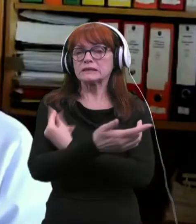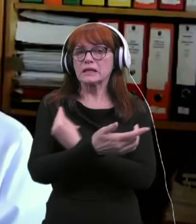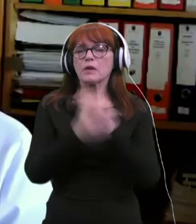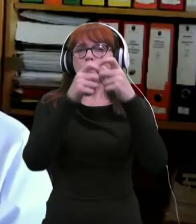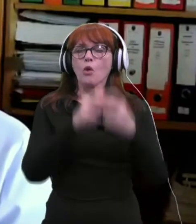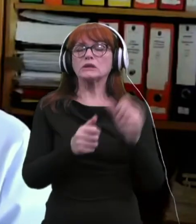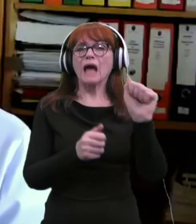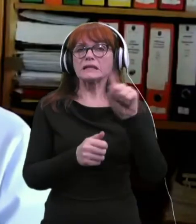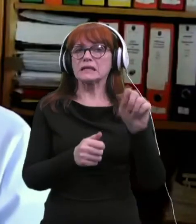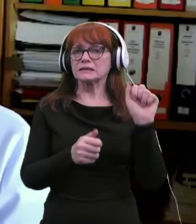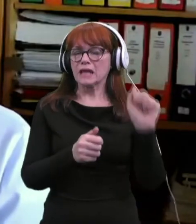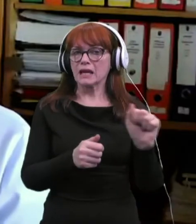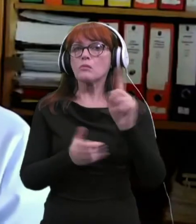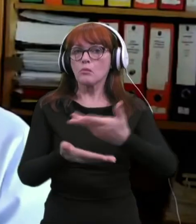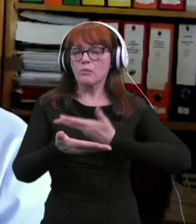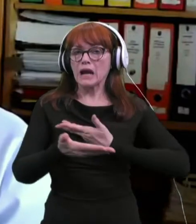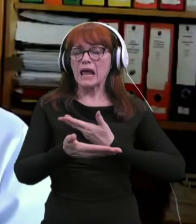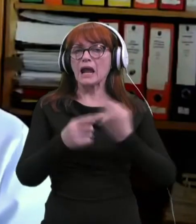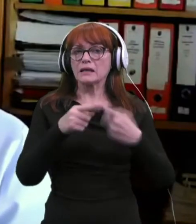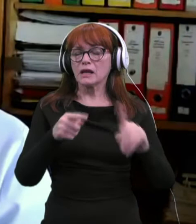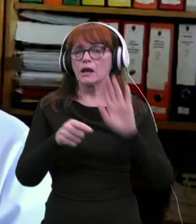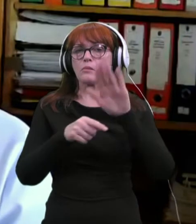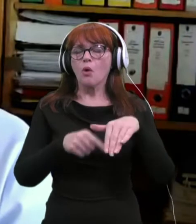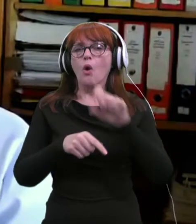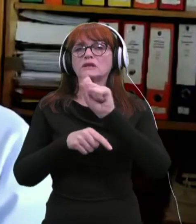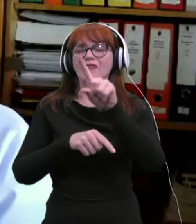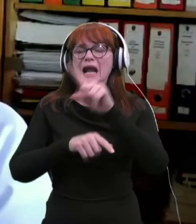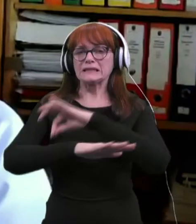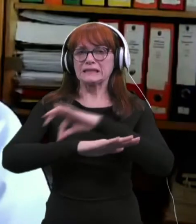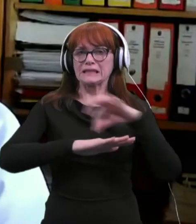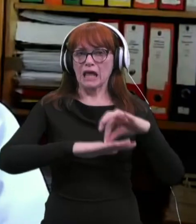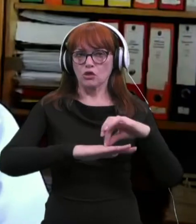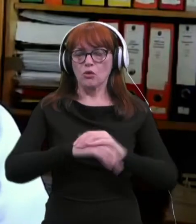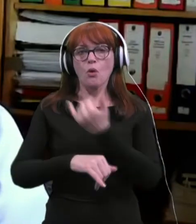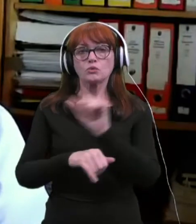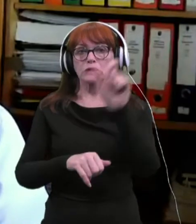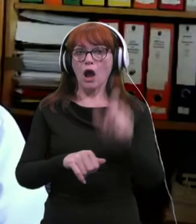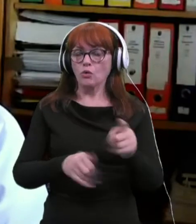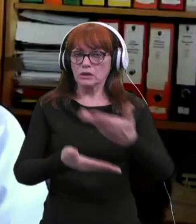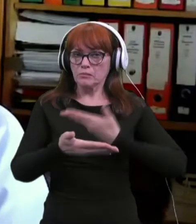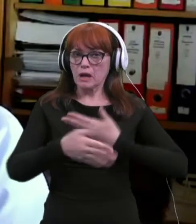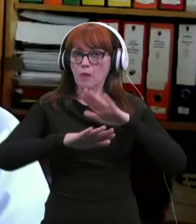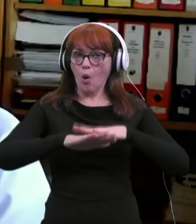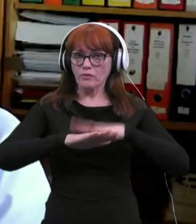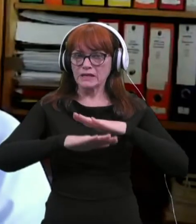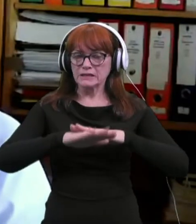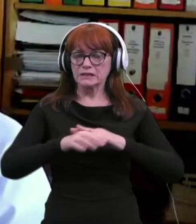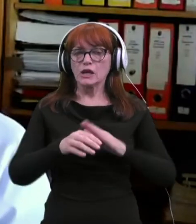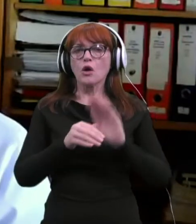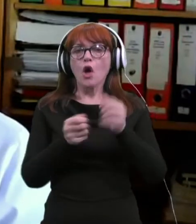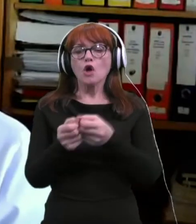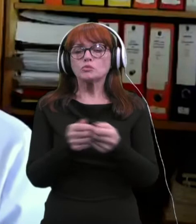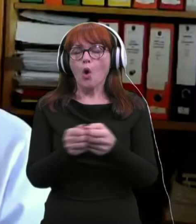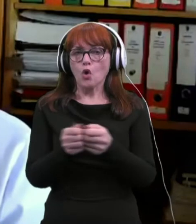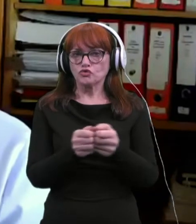cepivom AstraZeneca, pa bodo prejle odmerak po 12 tednih. Vsako oseba prejme obvestilo preko SMS